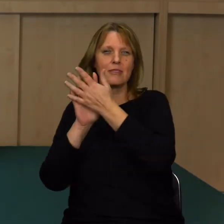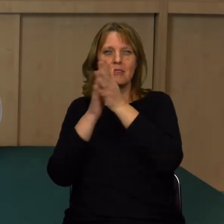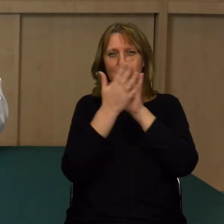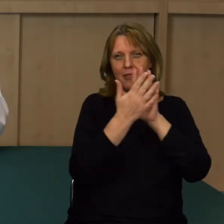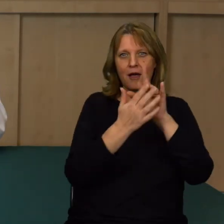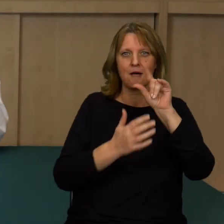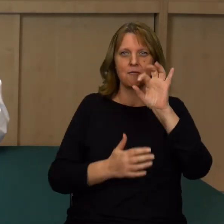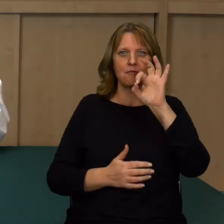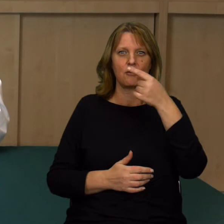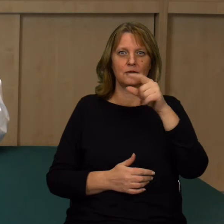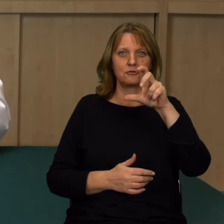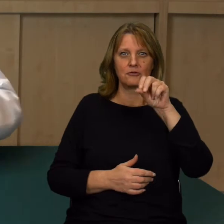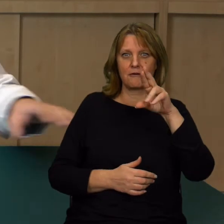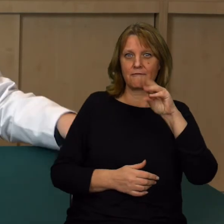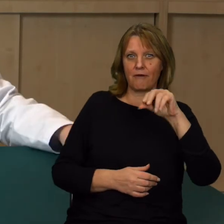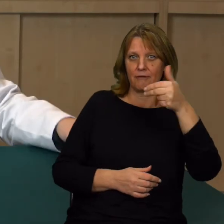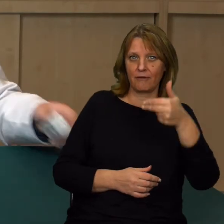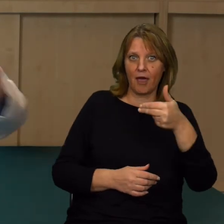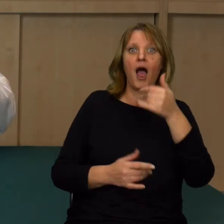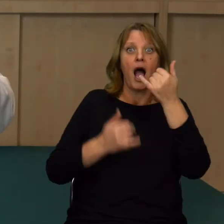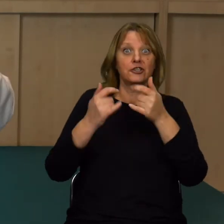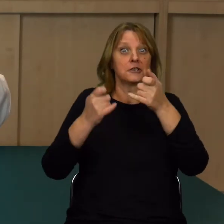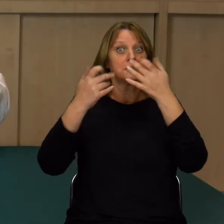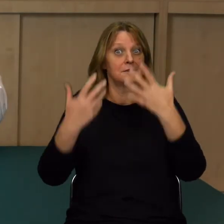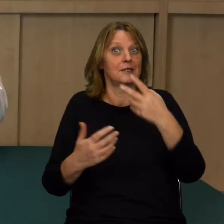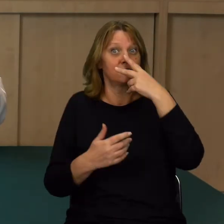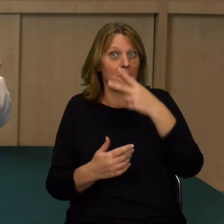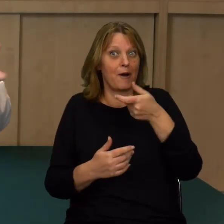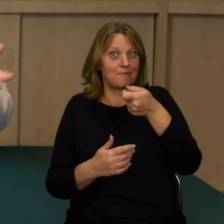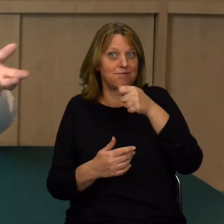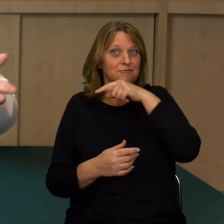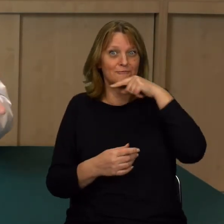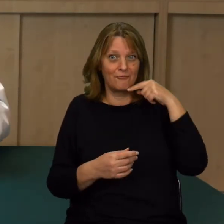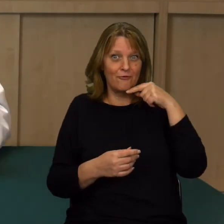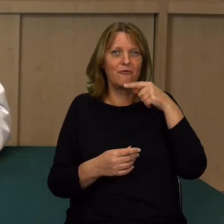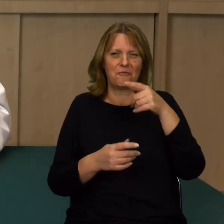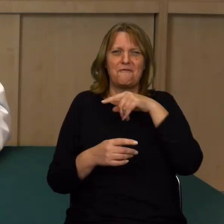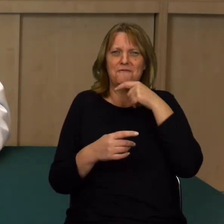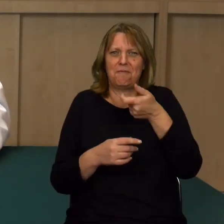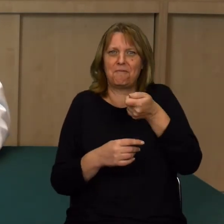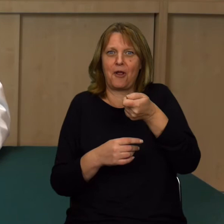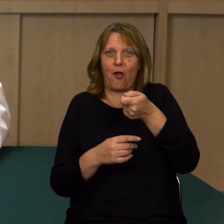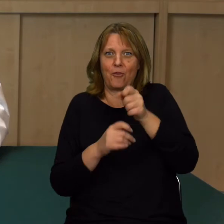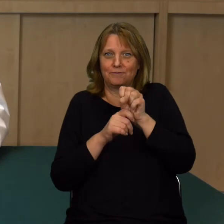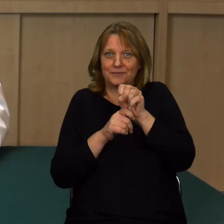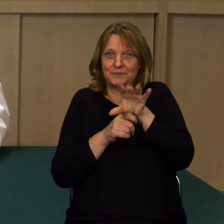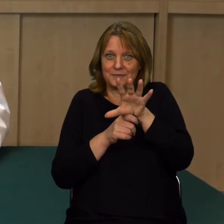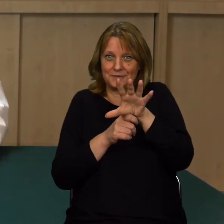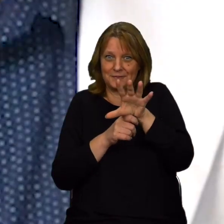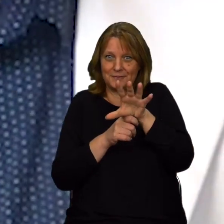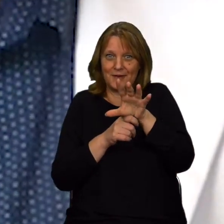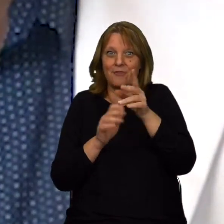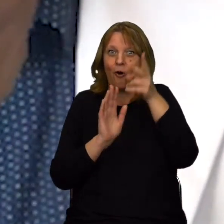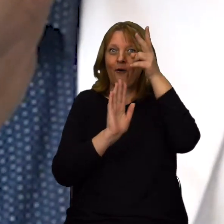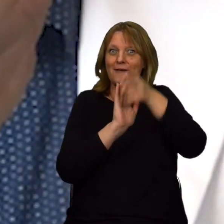dostrzec podczerwień, to wystarczy, że wezmę zwykły pilot, na przykład do telewizora, do ręki i zaświecę nim